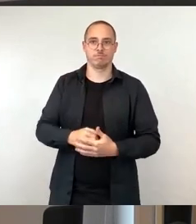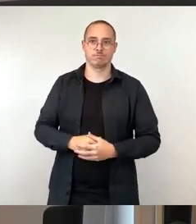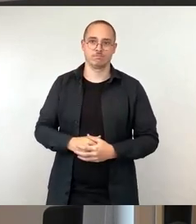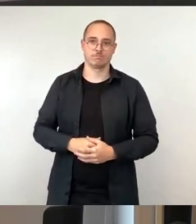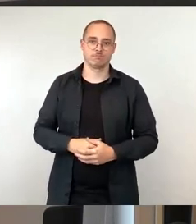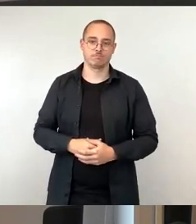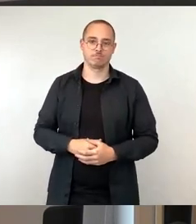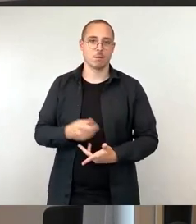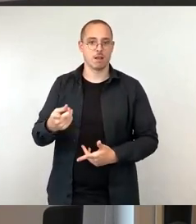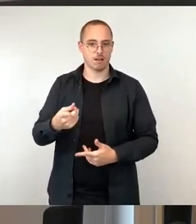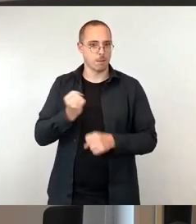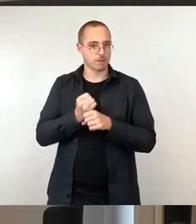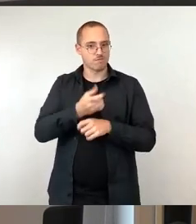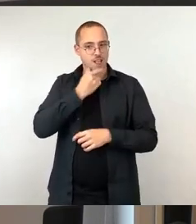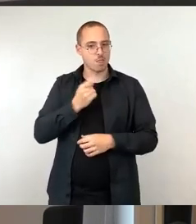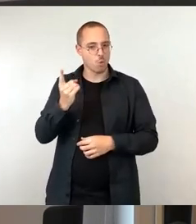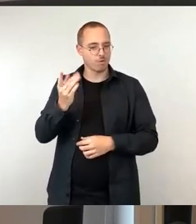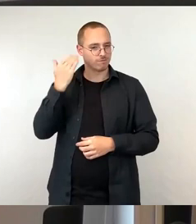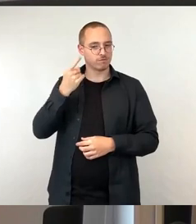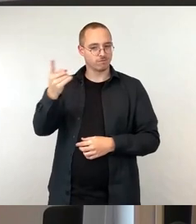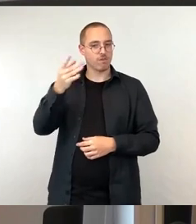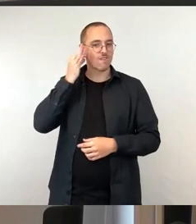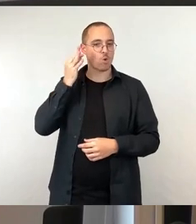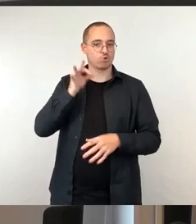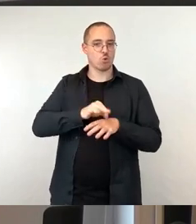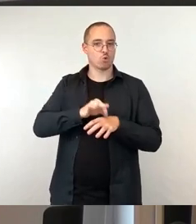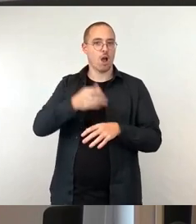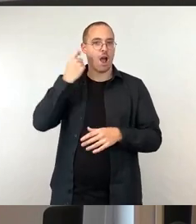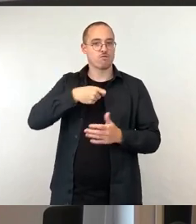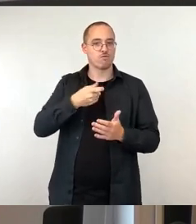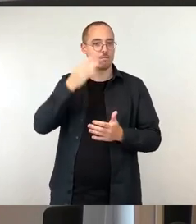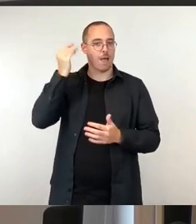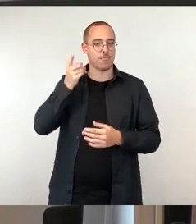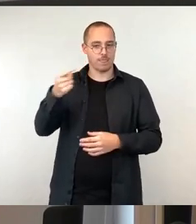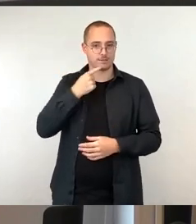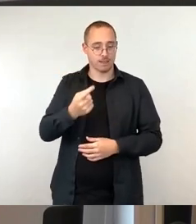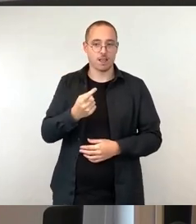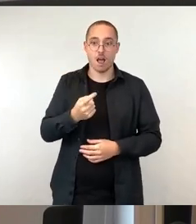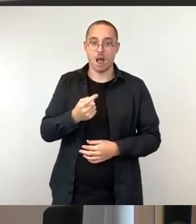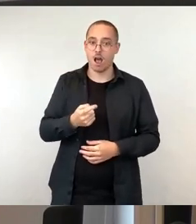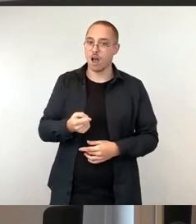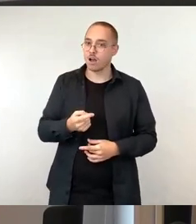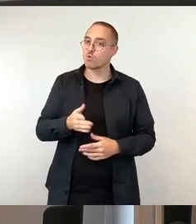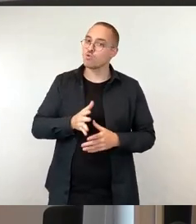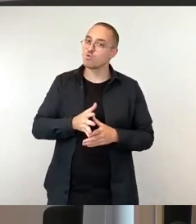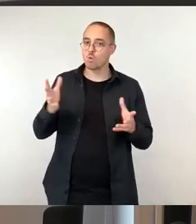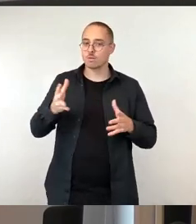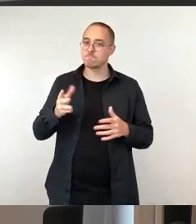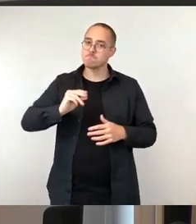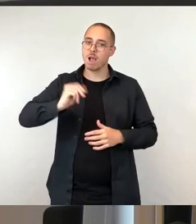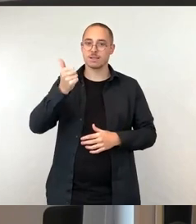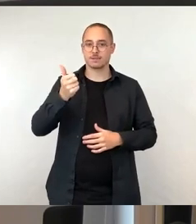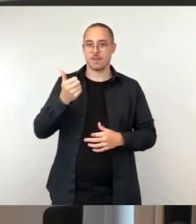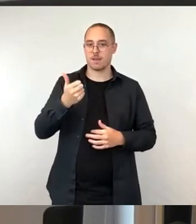vorgetragen haben von Frau Dr. Kaufmann, mangelt es bei der großen Mehrheit von Asylsuchenden nicht. Sie dürfen schlicht nicht, beziehungsweise die Hürden